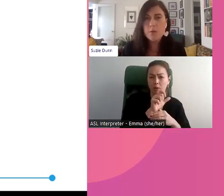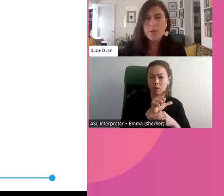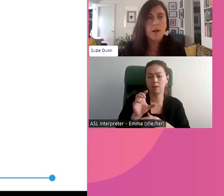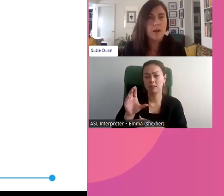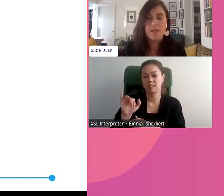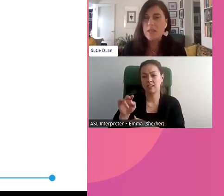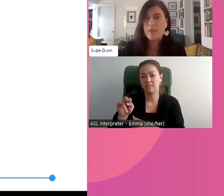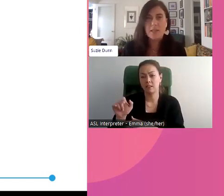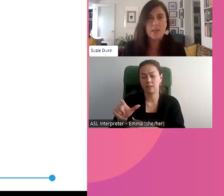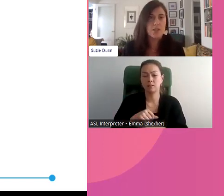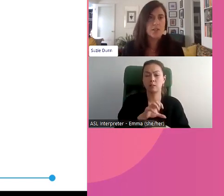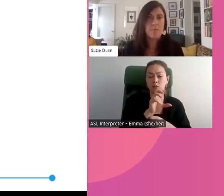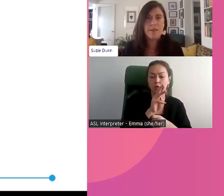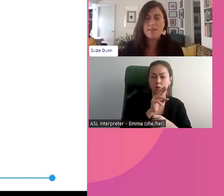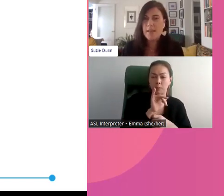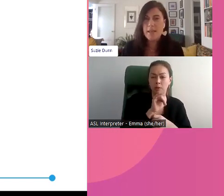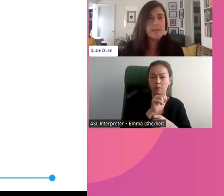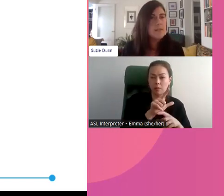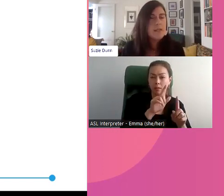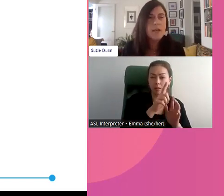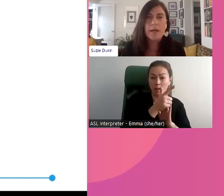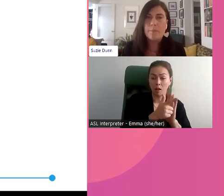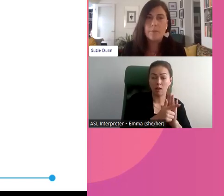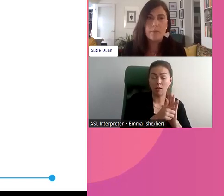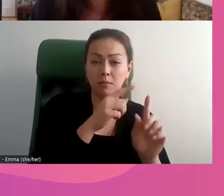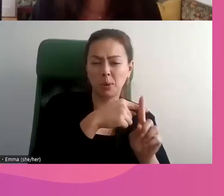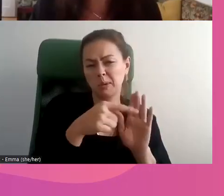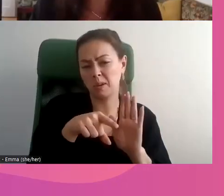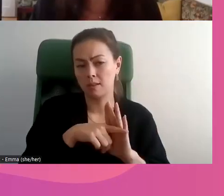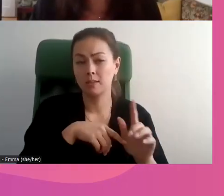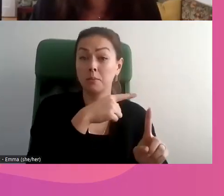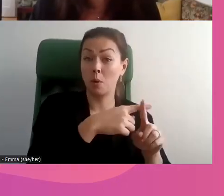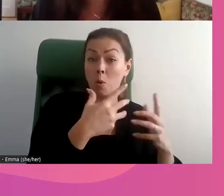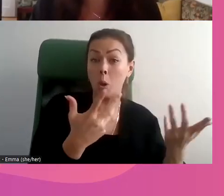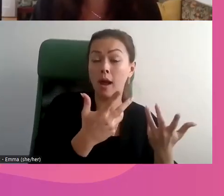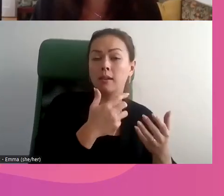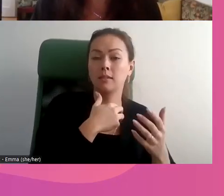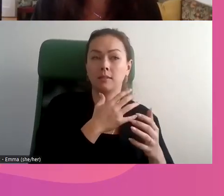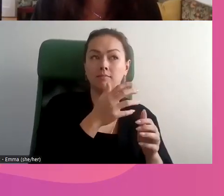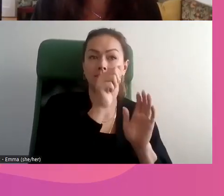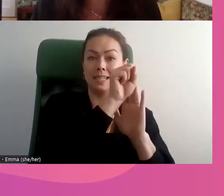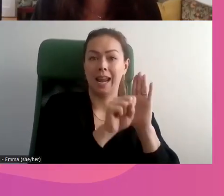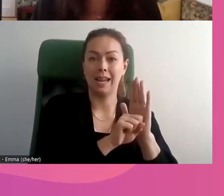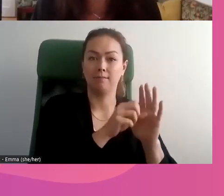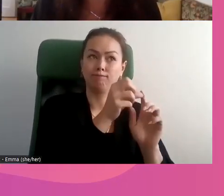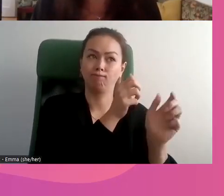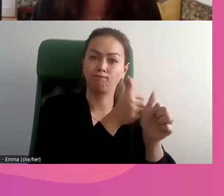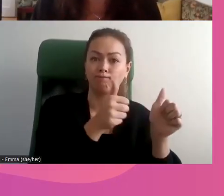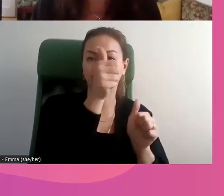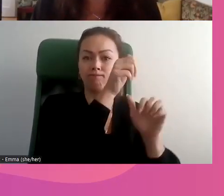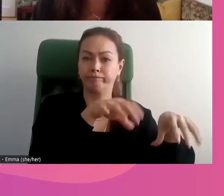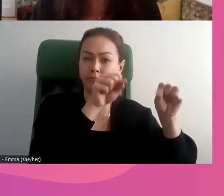Il y a aussi des avantages et des avantages. L'avantage, c'est que cela est créé par l'État.